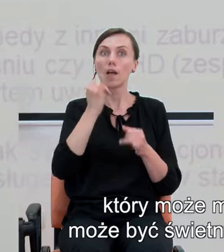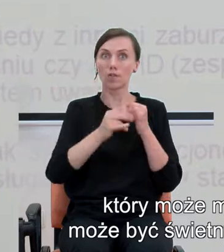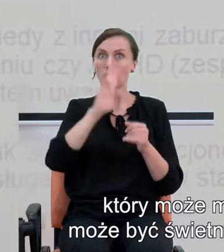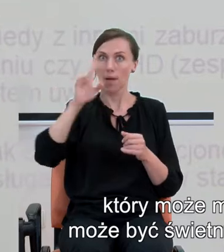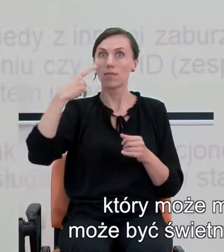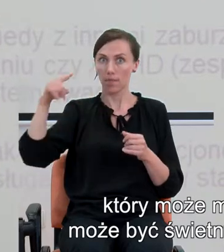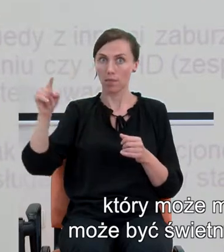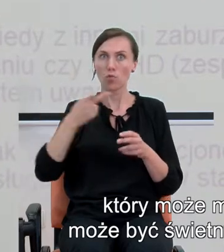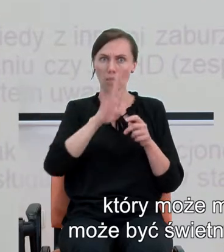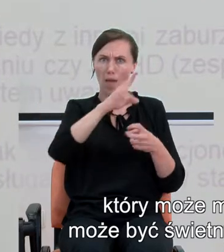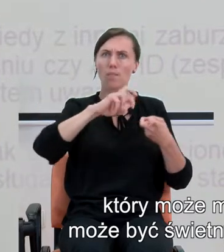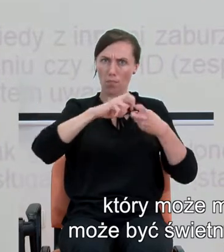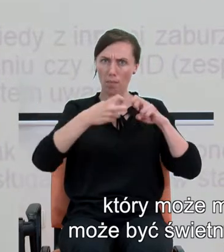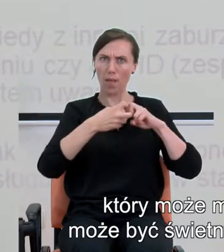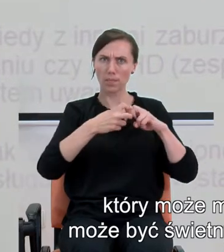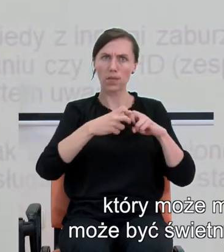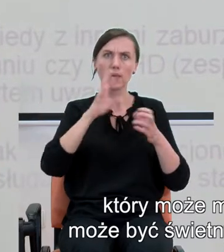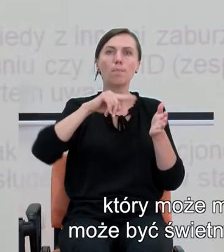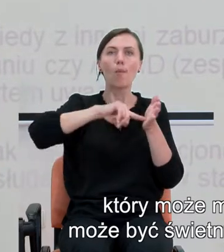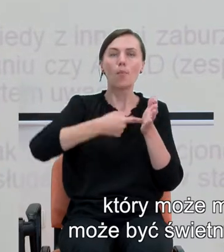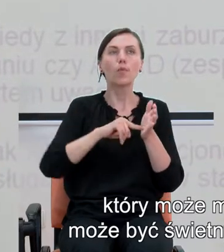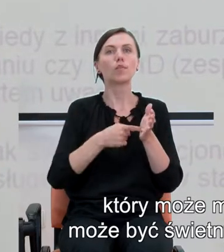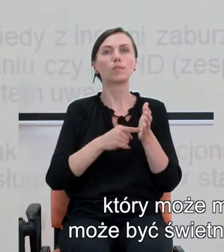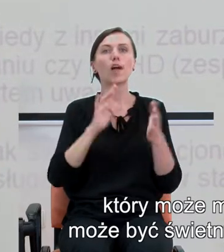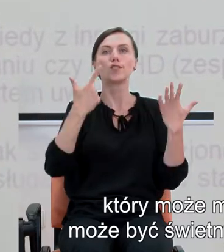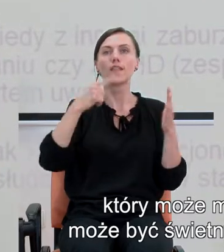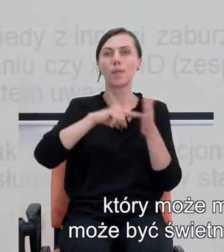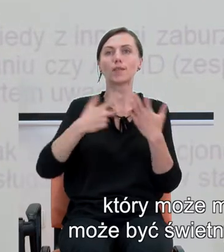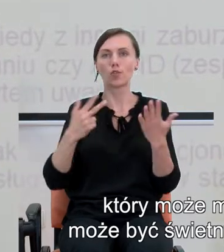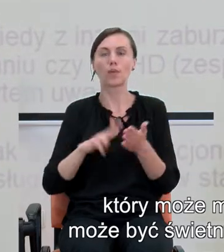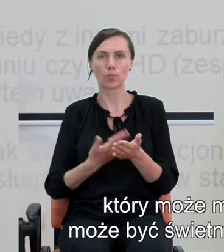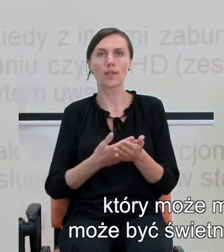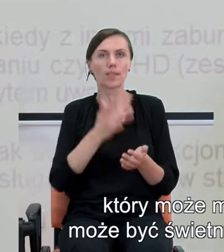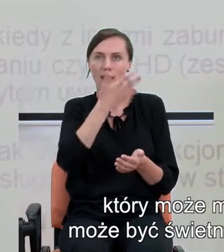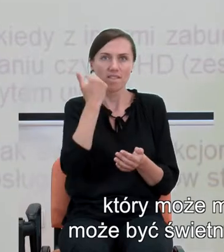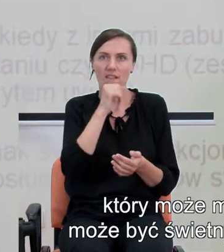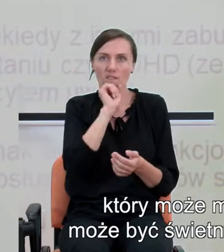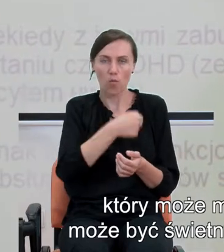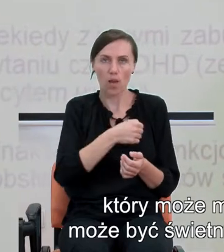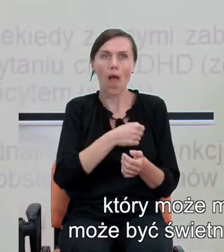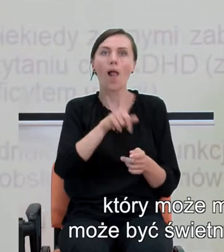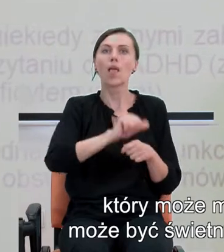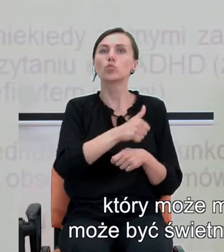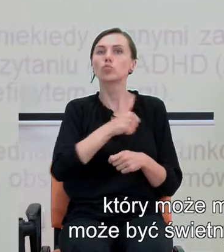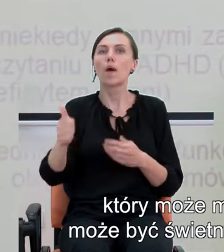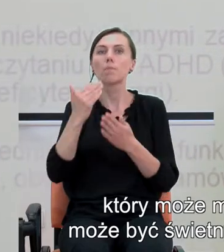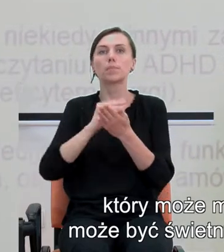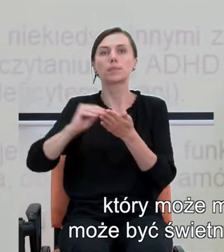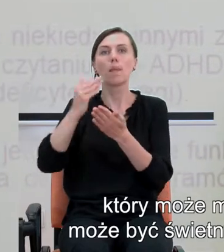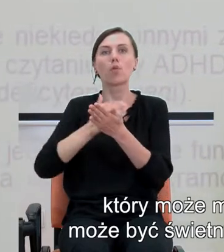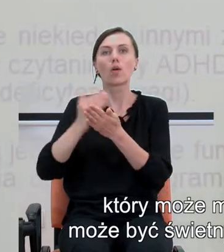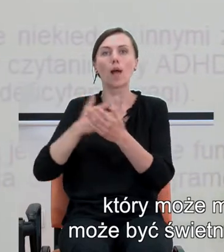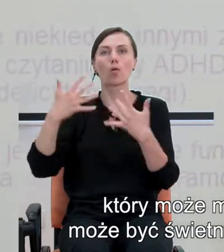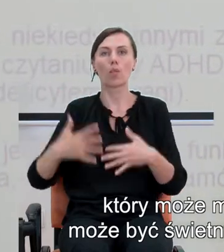kłopoty z pomnożeniem 7 razy 8, może być świetnym programistą, albo może